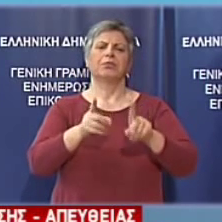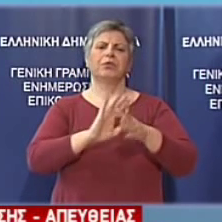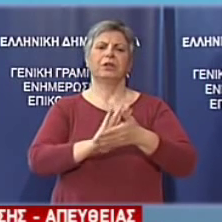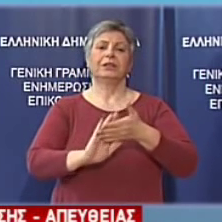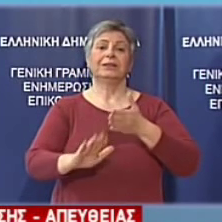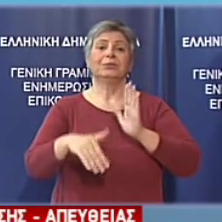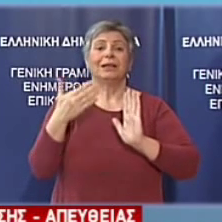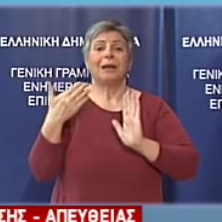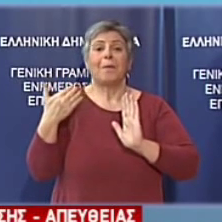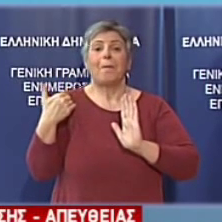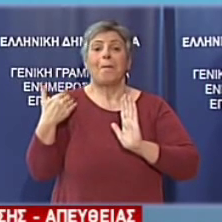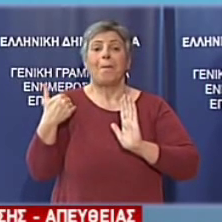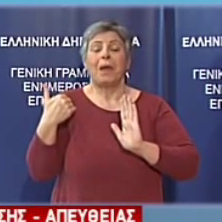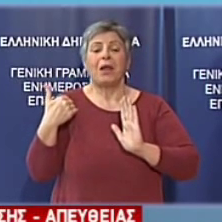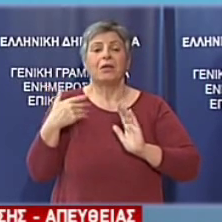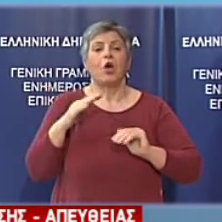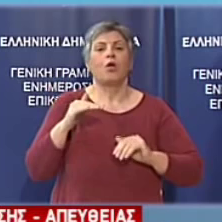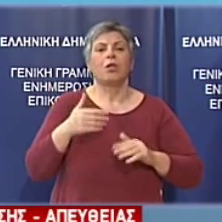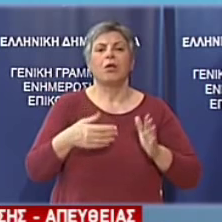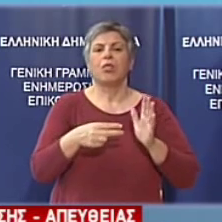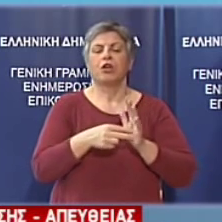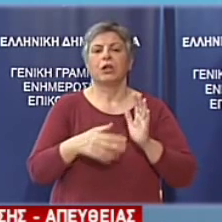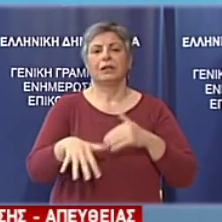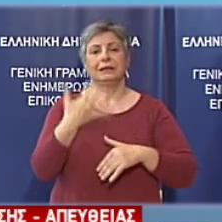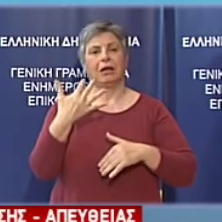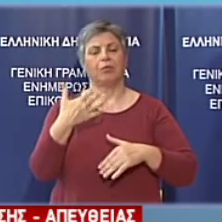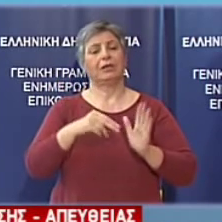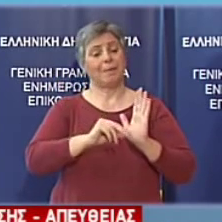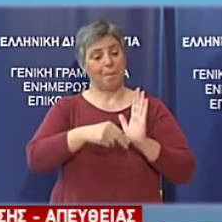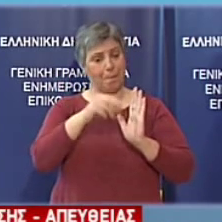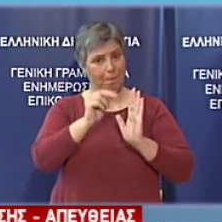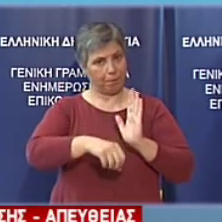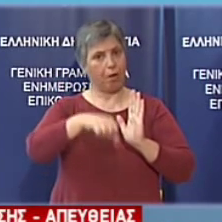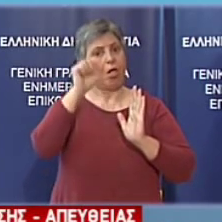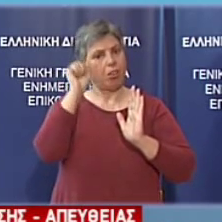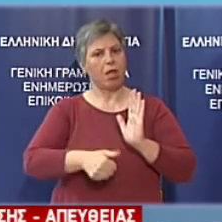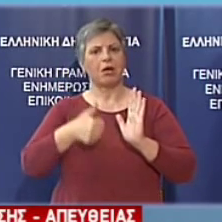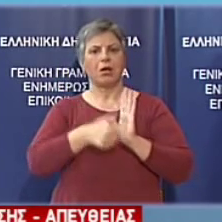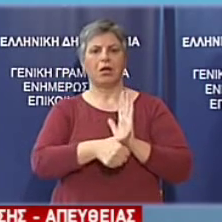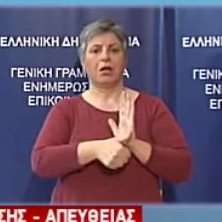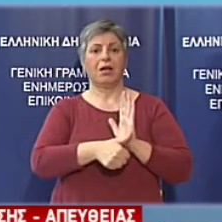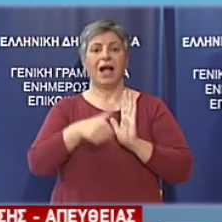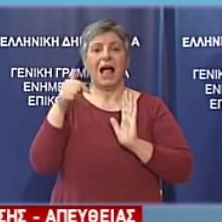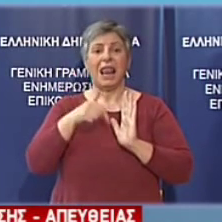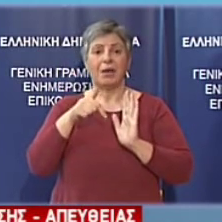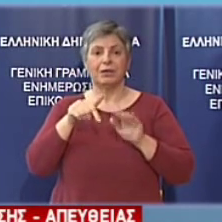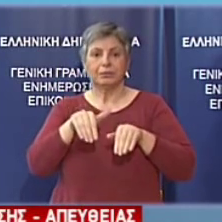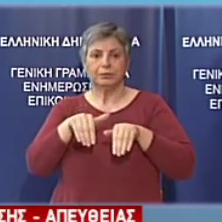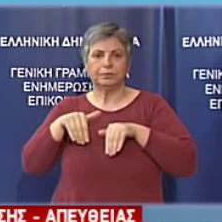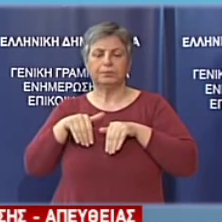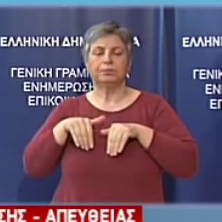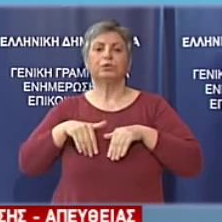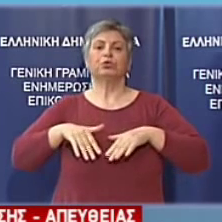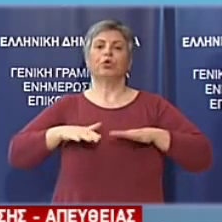υπέγραψε τον Ιούλιο του 2015 αλλά δεν είναι διετηθυμένη να πάει ούτε μισό βήμα πέρα από αυτή. Τηρούμε τη